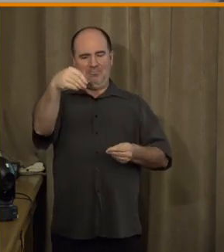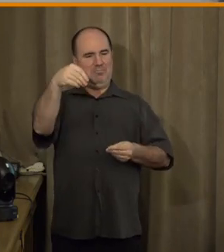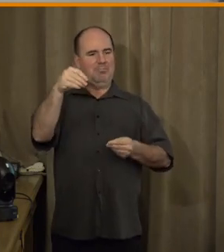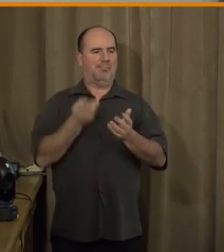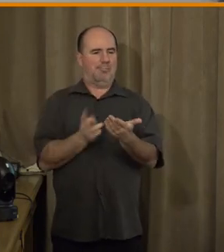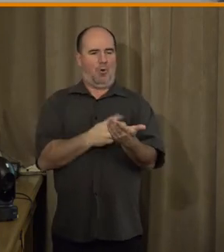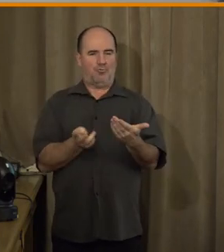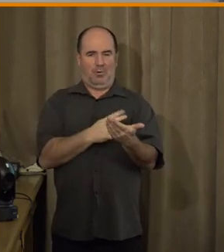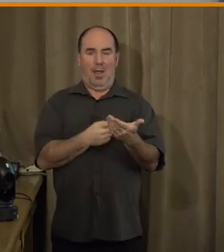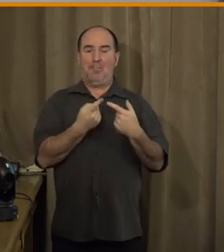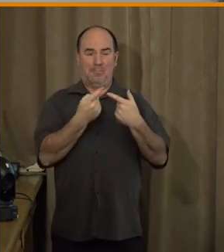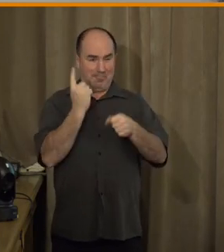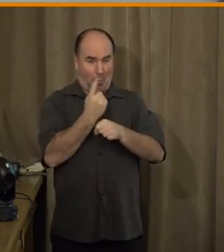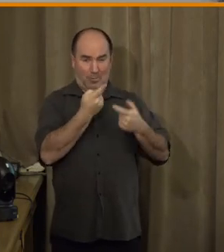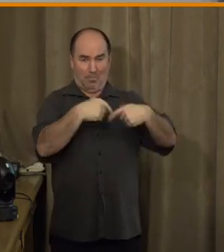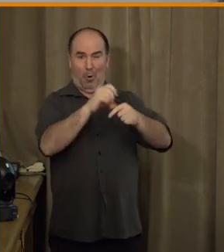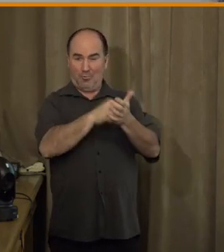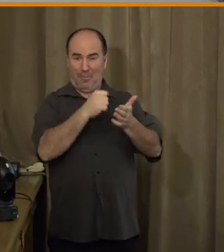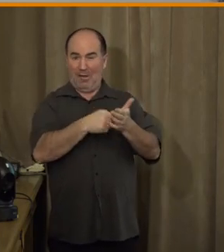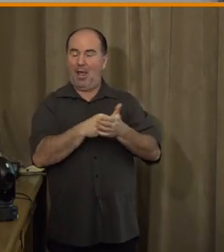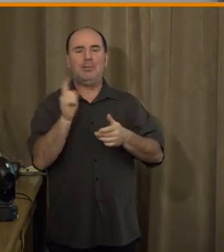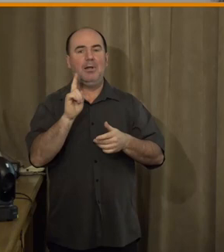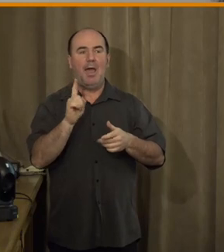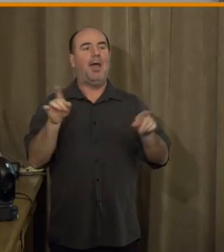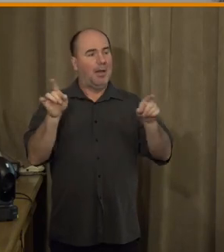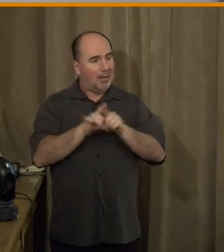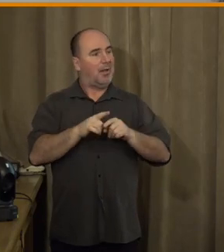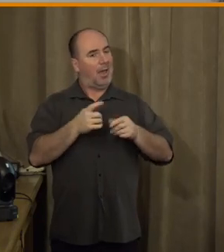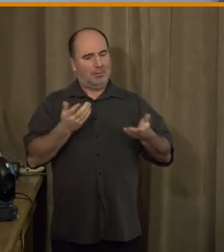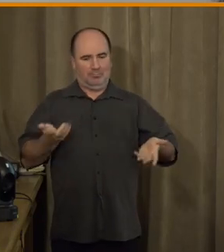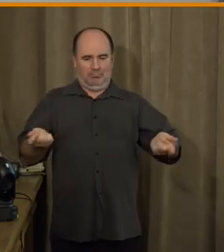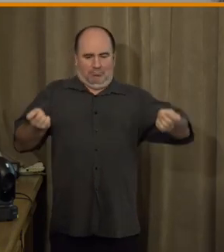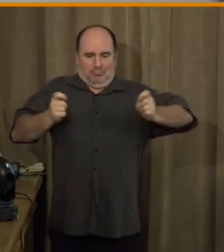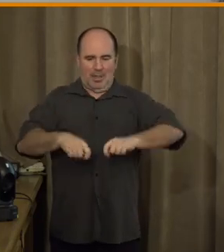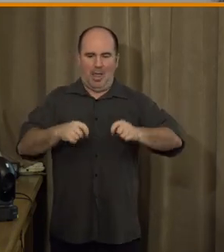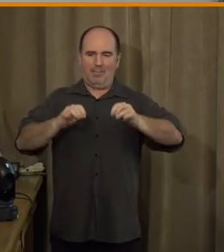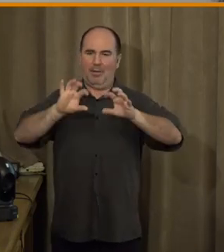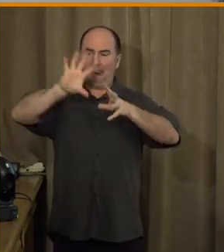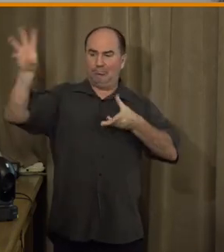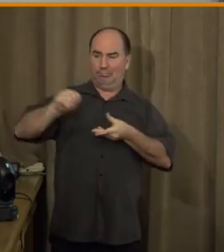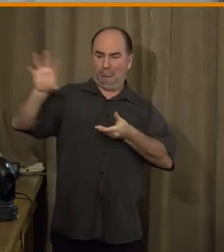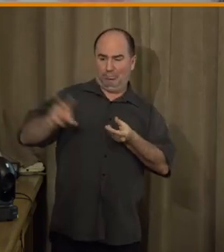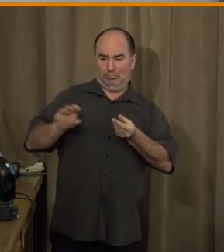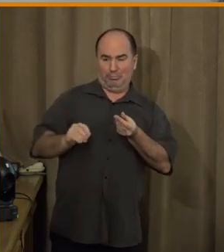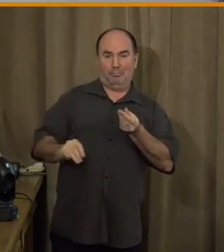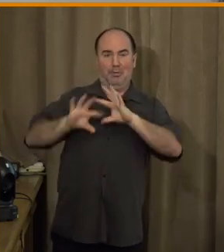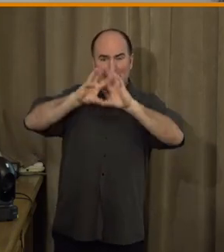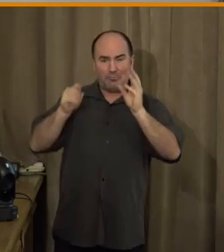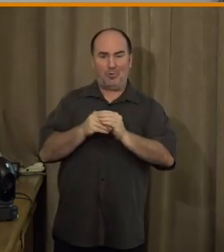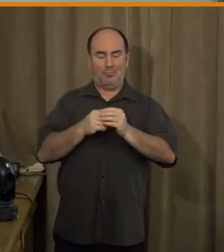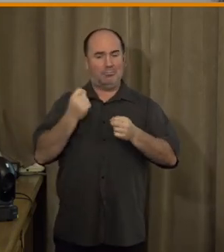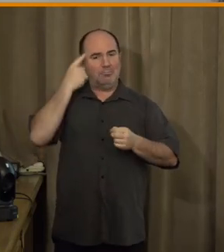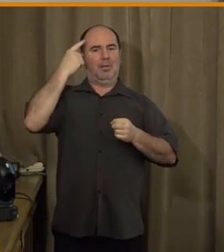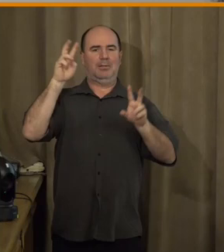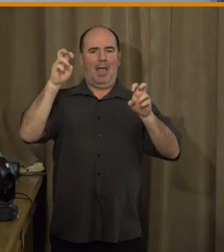a trochu schrnuje i celé to ráno nějaká ta doporučení, které můžeme mít ohledně ochrany lidských práv, ať už se bávíme právě o právu na